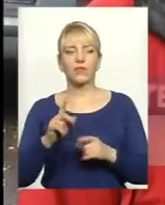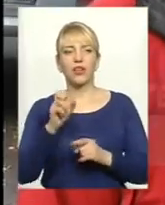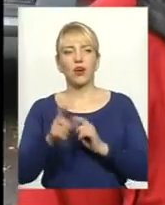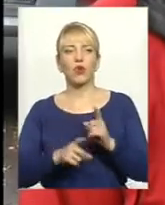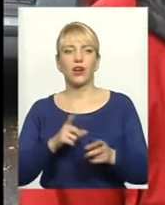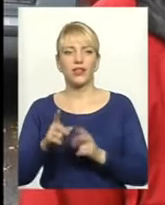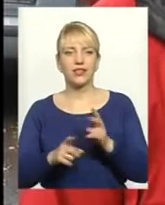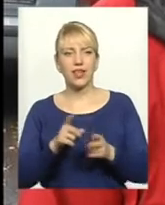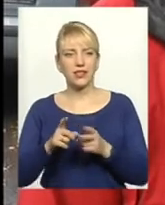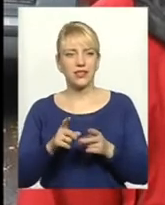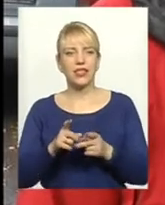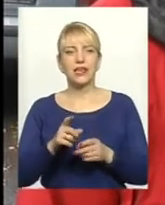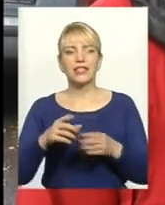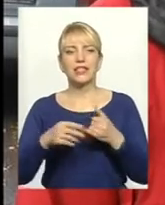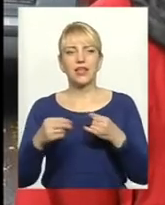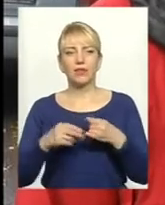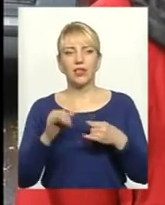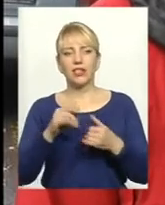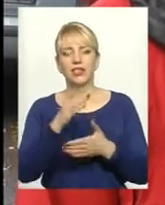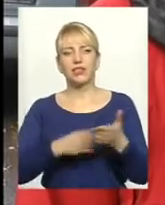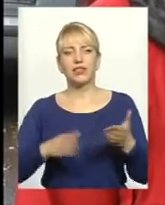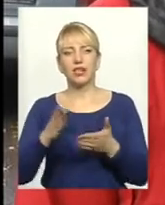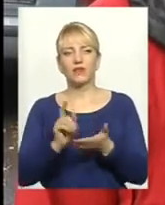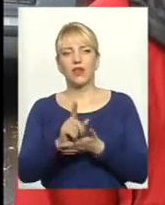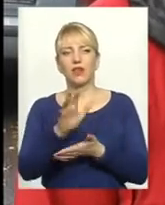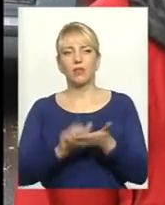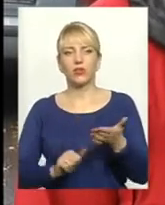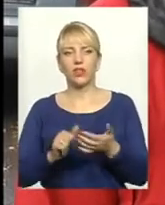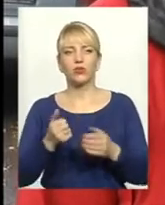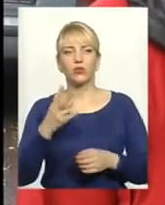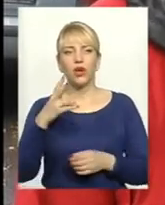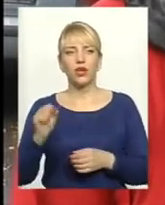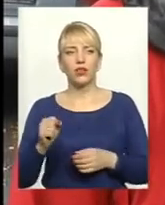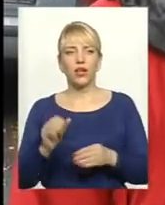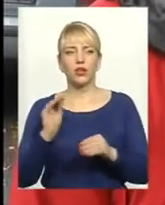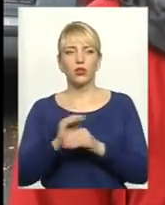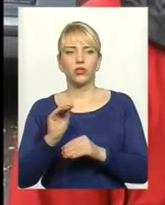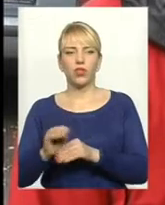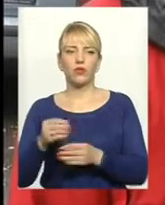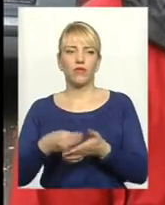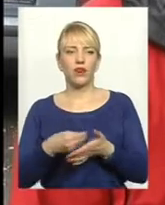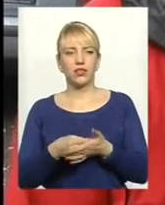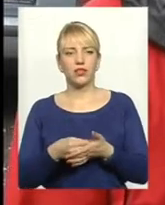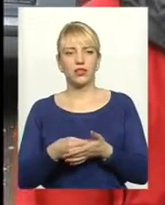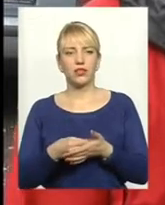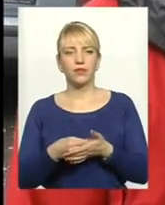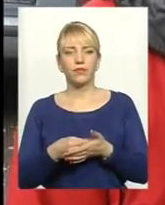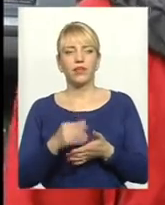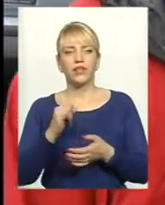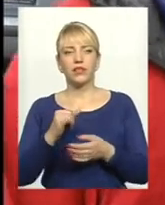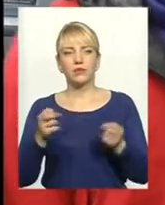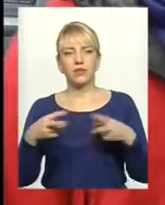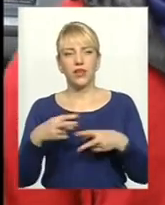і скасування податку на додну вартість, спеціального режиму для